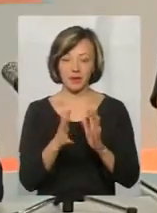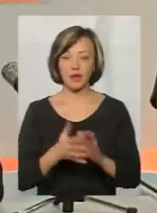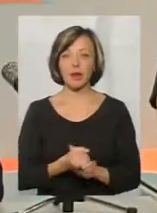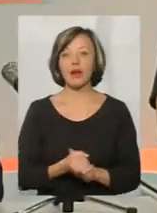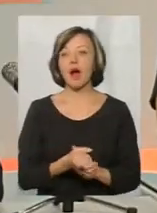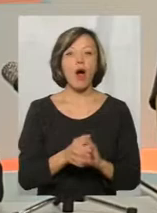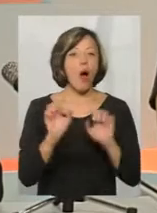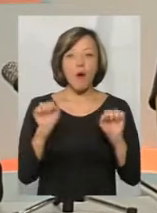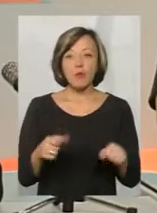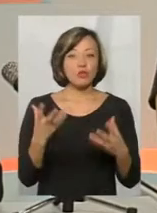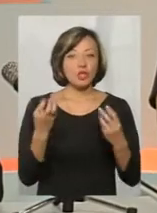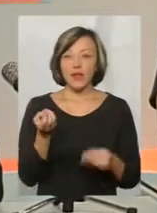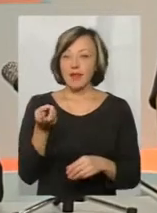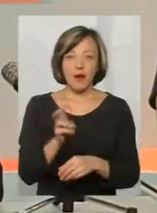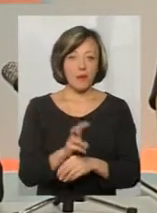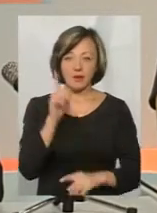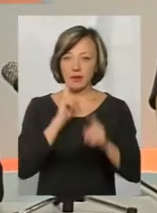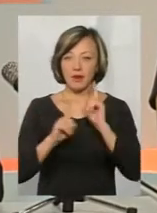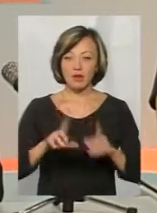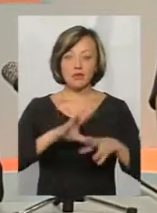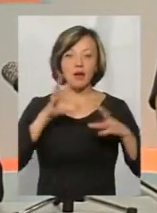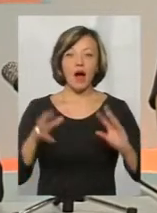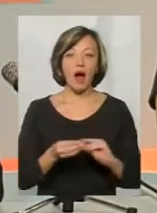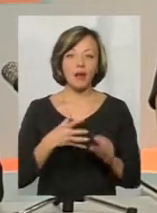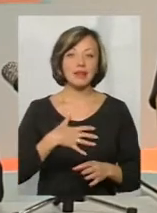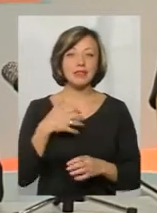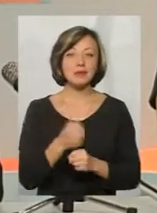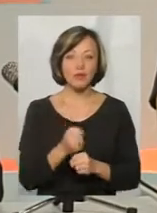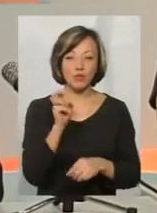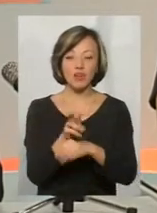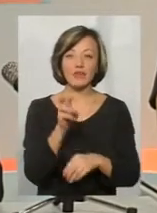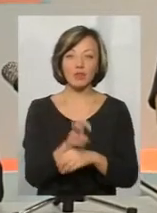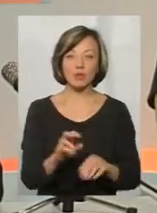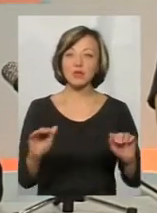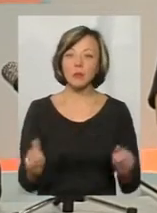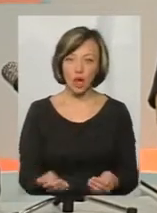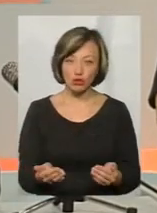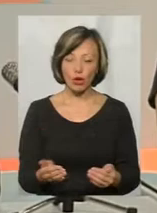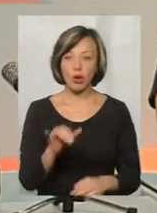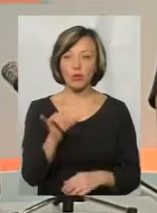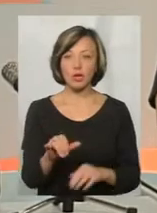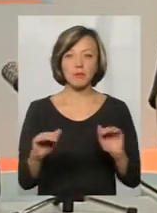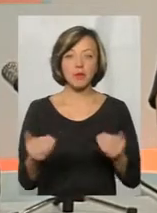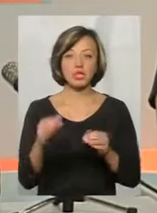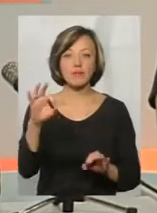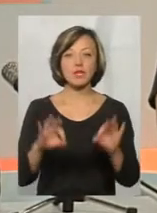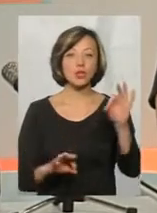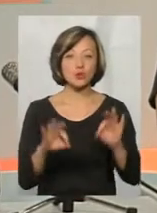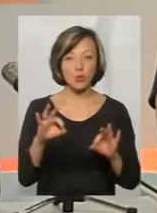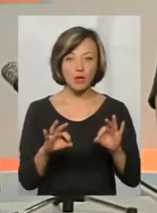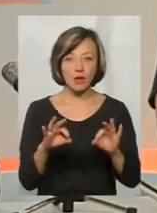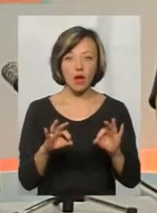може ще і не прийти в Раду. Тобто, в них загальна дисципліна відвідуваності менша. В них менший відсоток